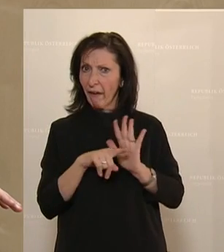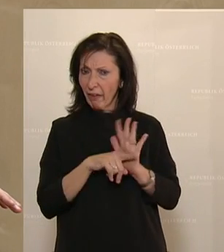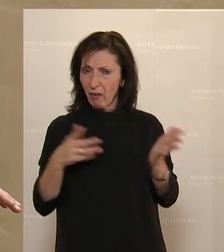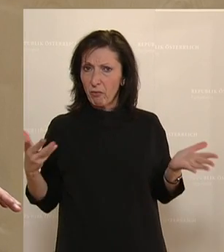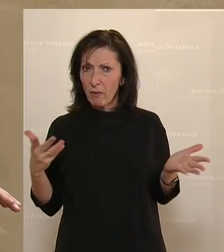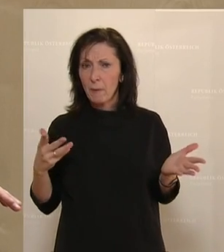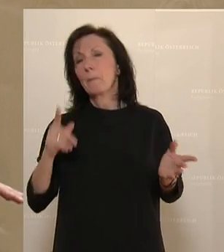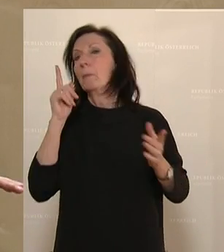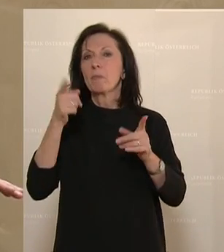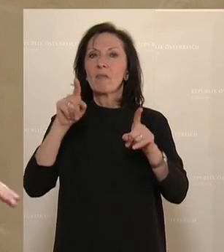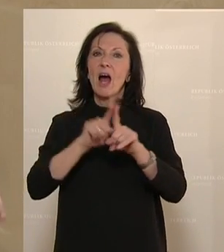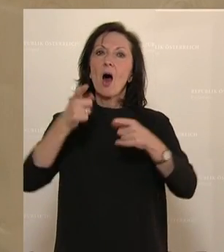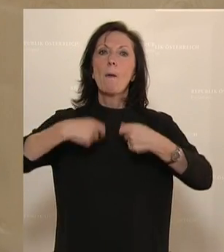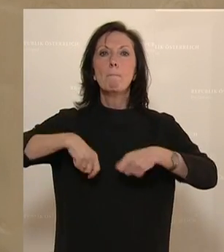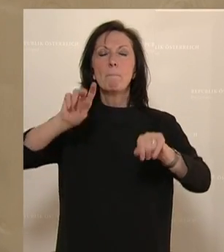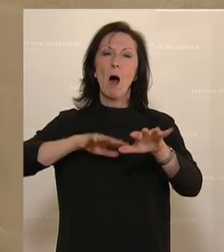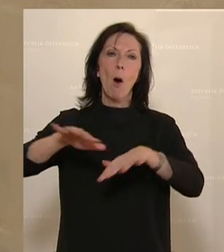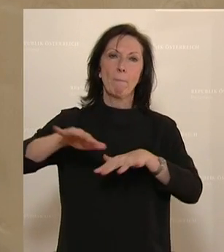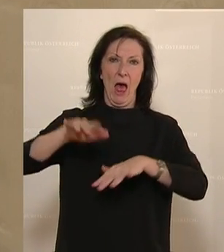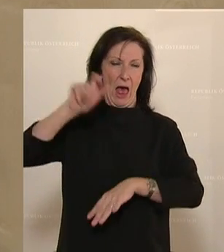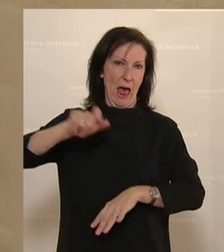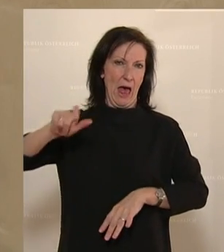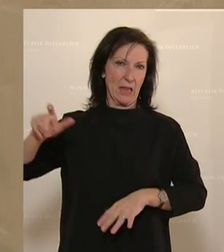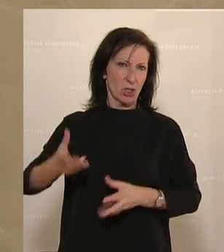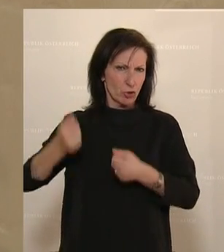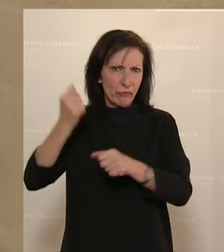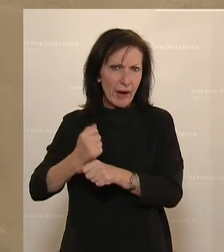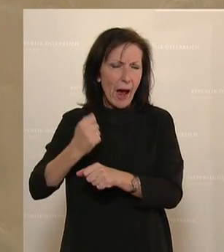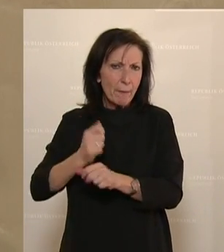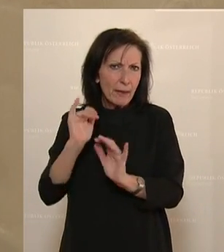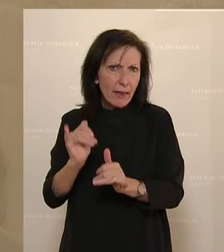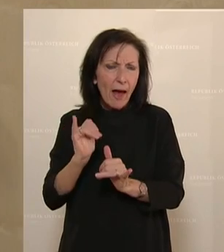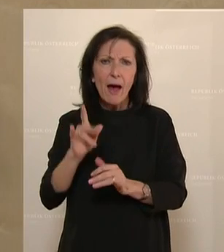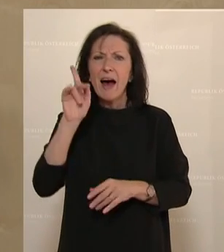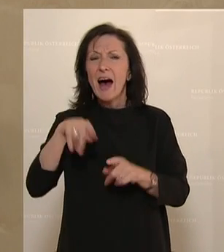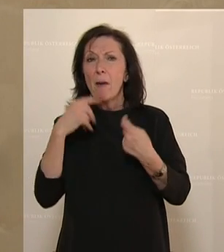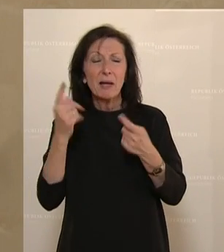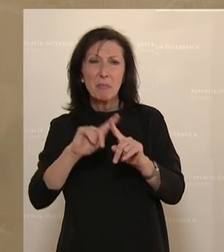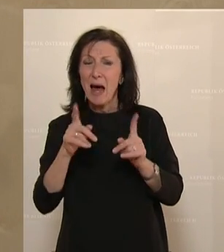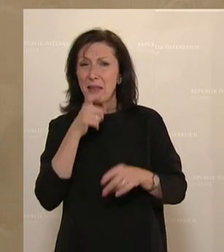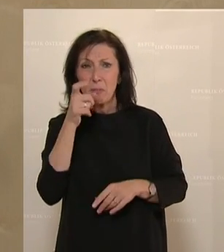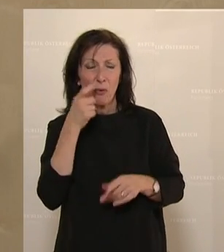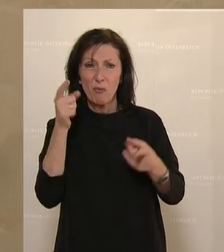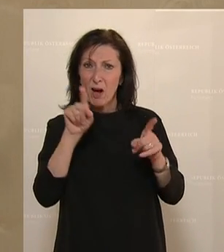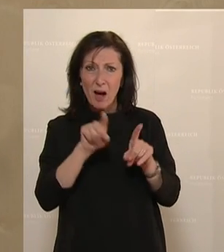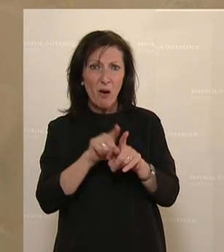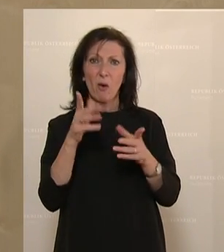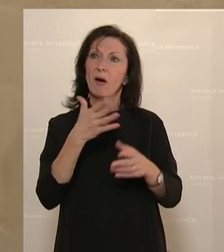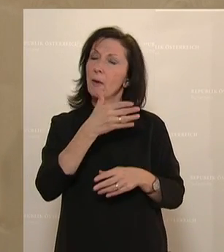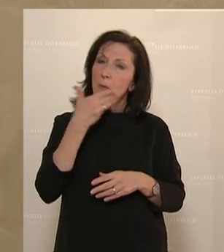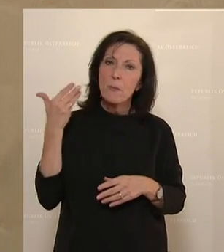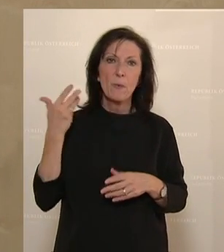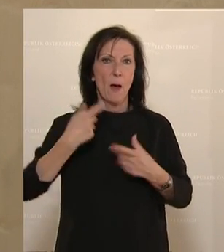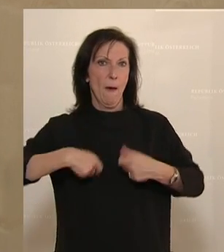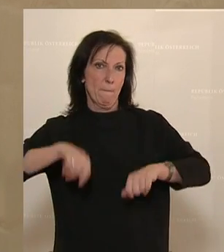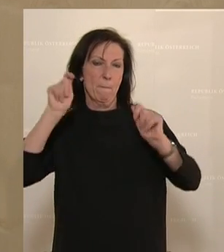ja, Bauarbeiter arbeiten schwer, aber auch Berufsgruppen in anderen Berufen, die nicht der Bauarbeit der